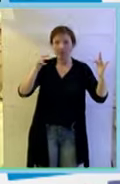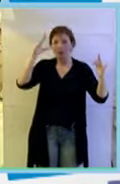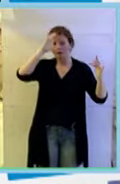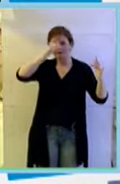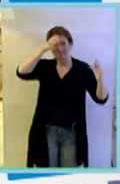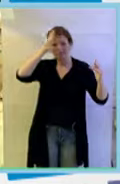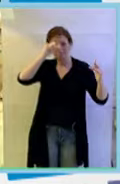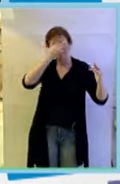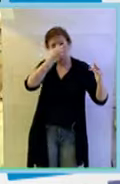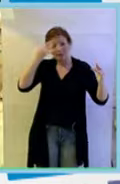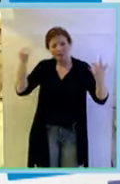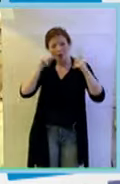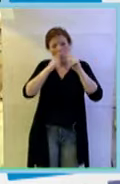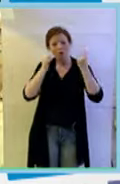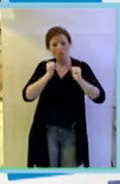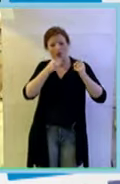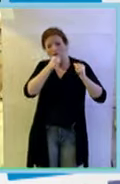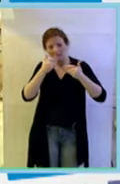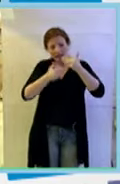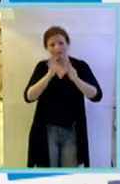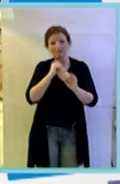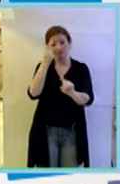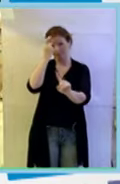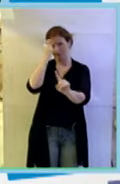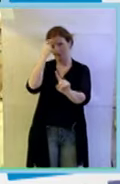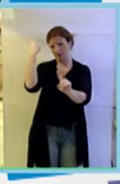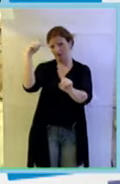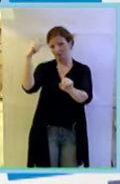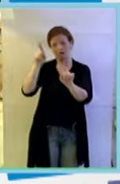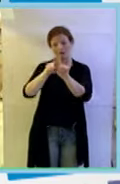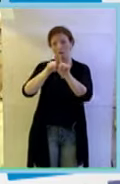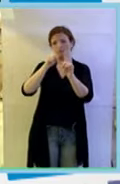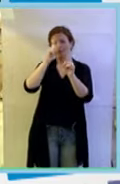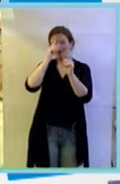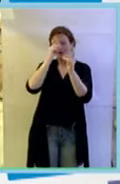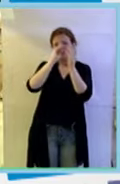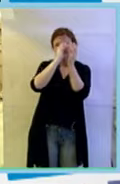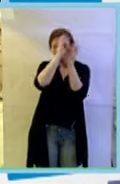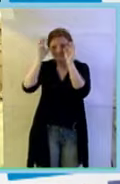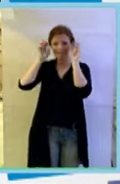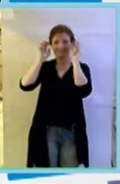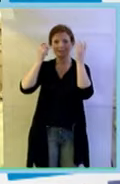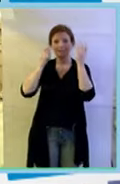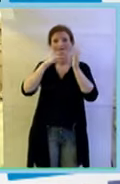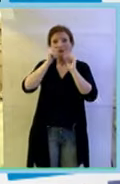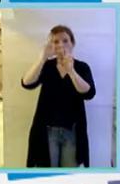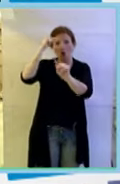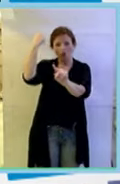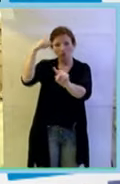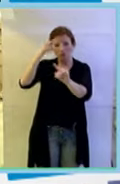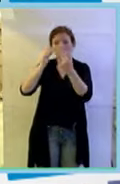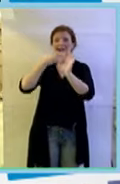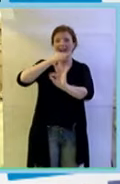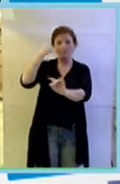vuol dire che insomma ha una testa che è sfaccettata cioè la sua conoscenza le sue